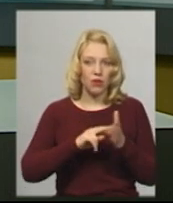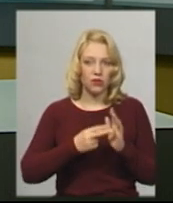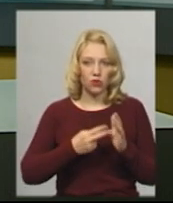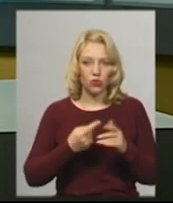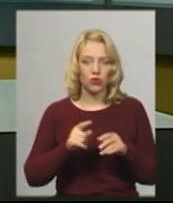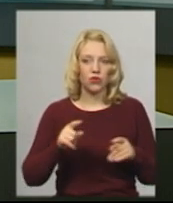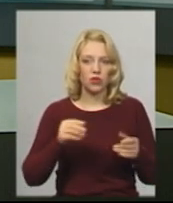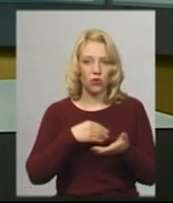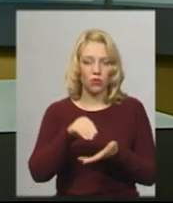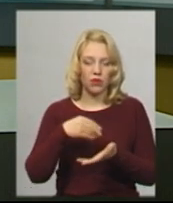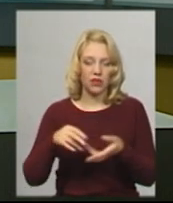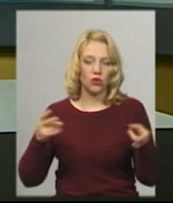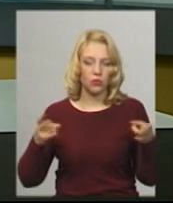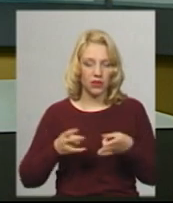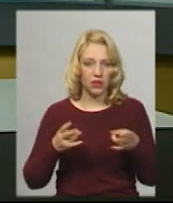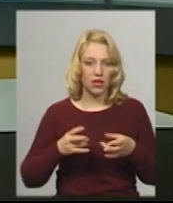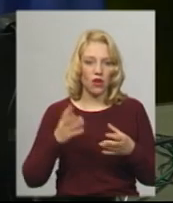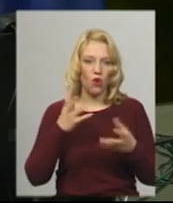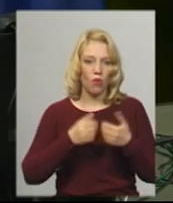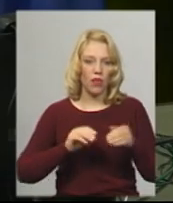відремонтувати апліфікатори.